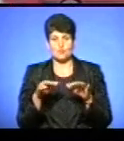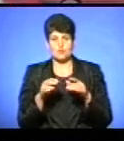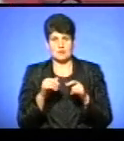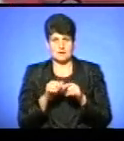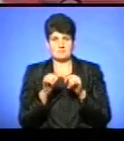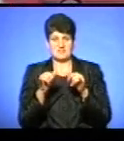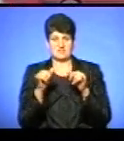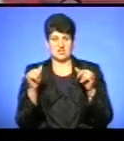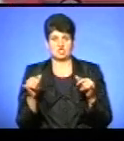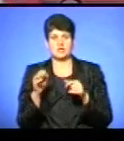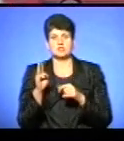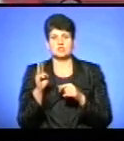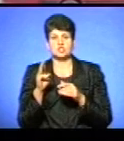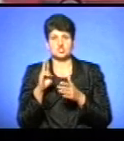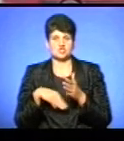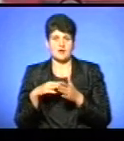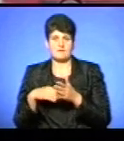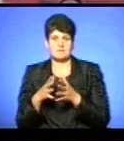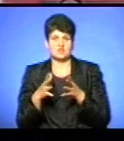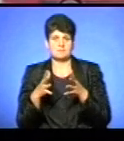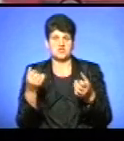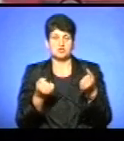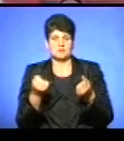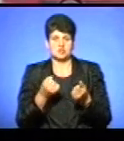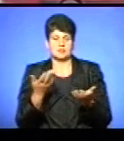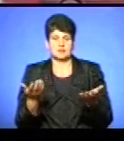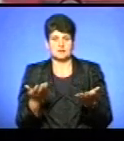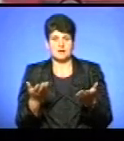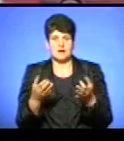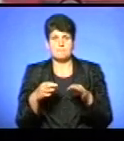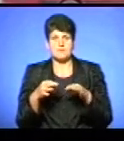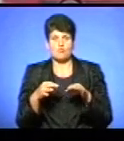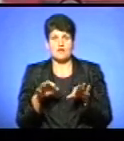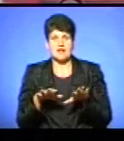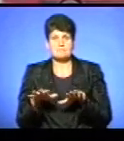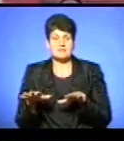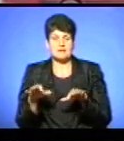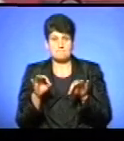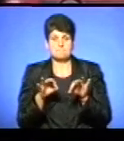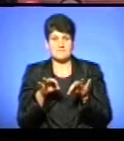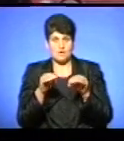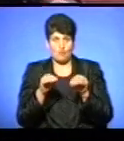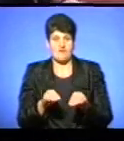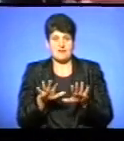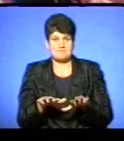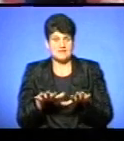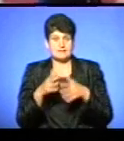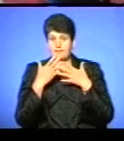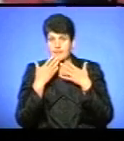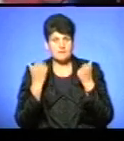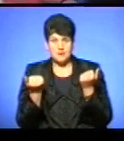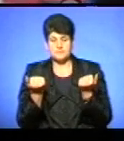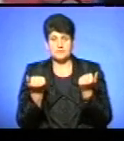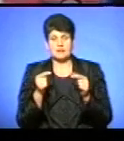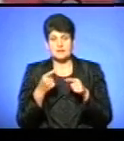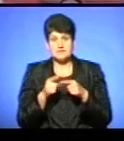Тому що більше і більше стає машин, а паркувальних місць немає. Це має бути, знову ж таки, завжди говорять, що не може